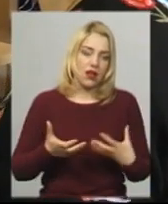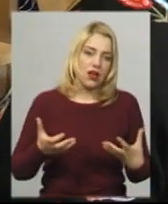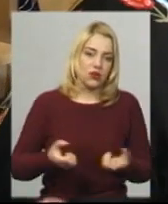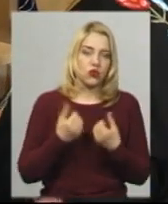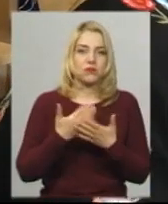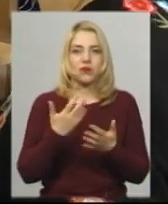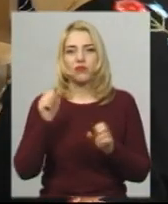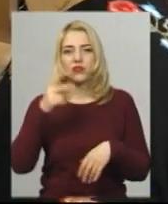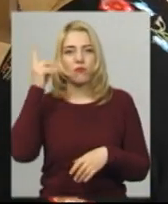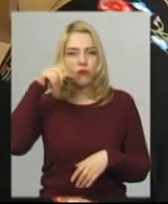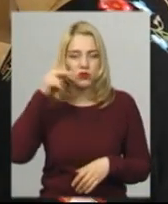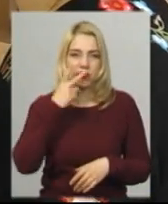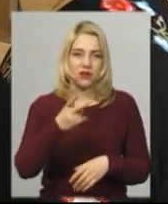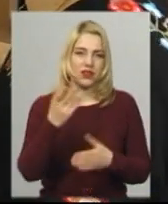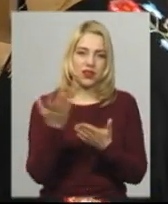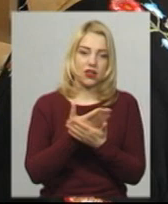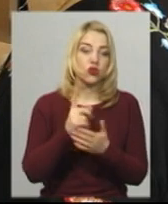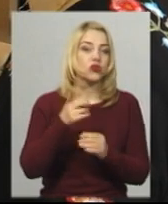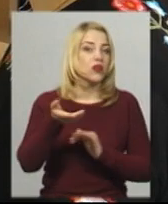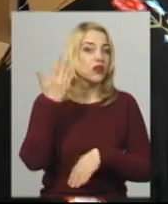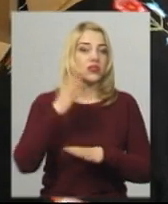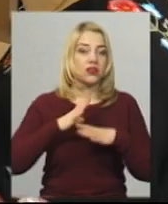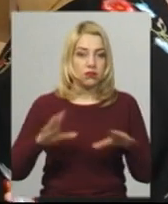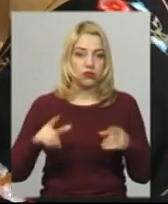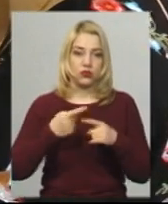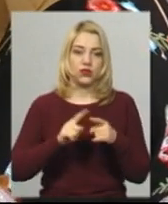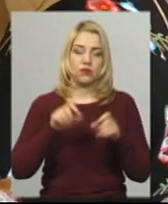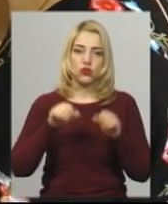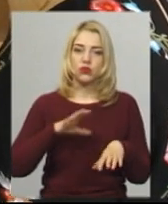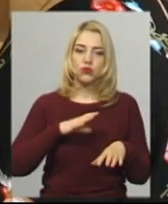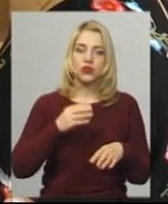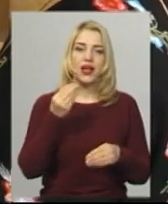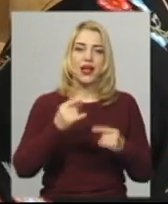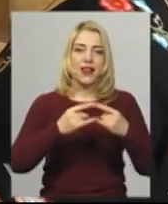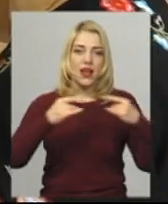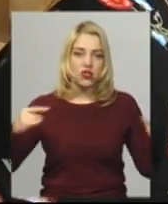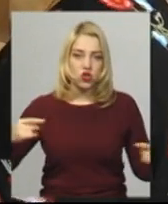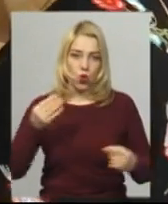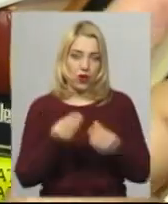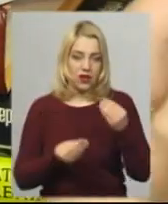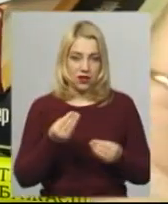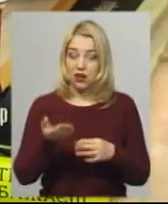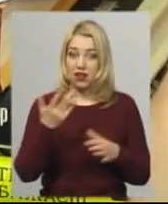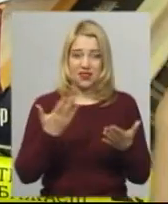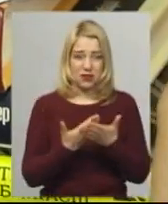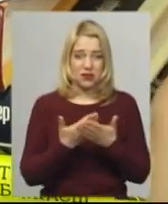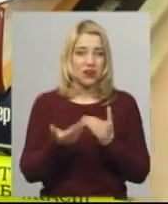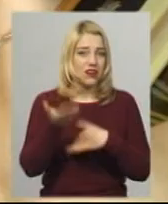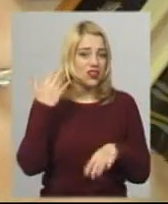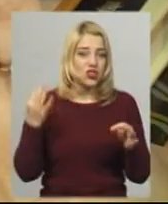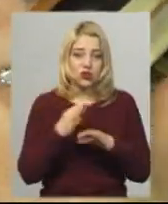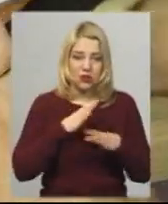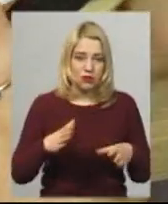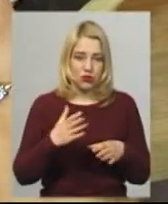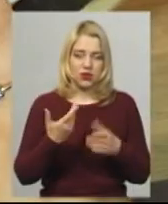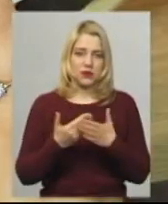фільми, мультфільми, те, чого раніше не було. Це можуть бути настольні ігри, навіть якщо ви ніколи до цього не грали. Моменти тактильних